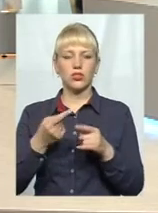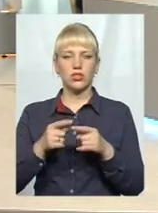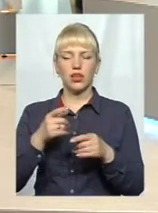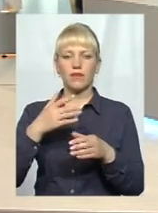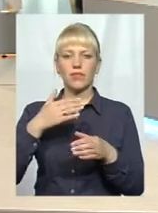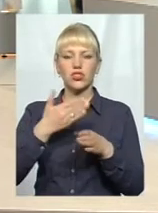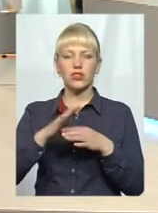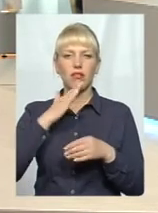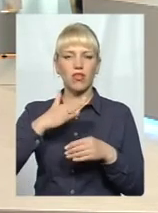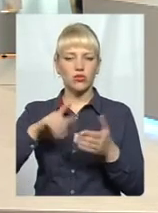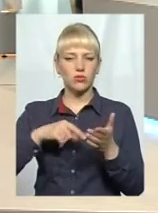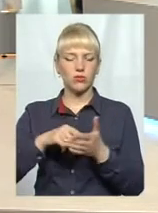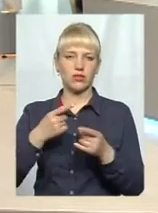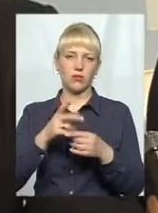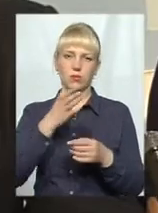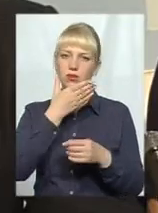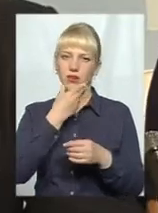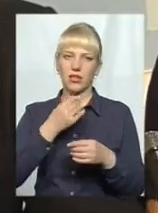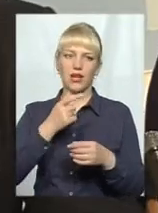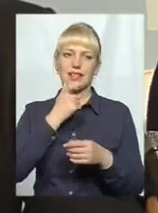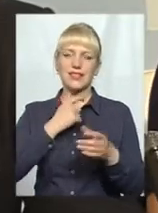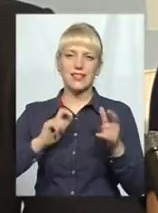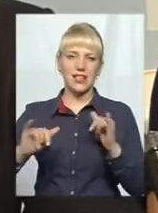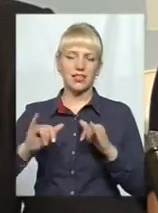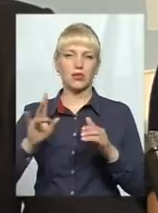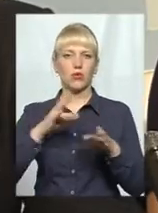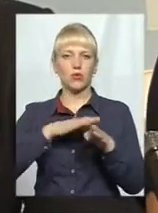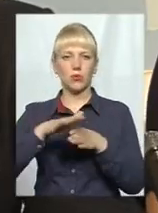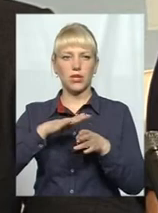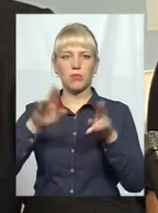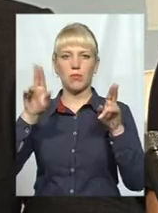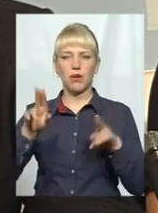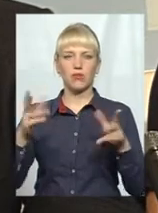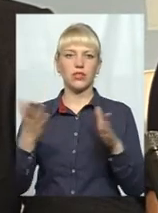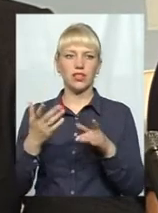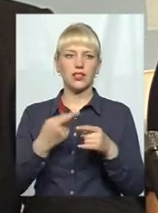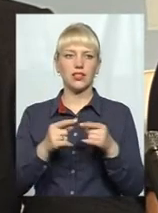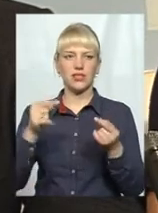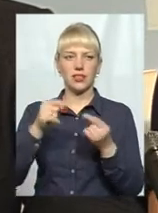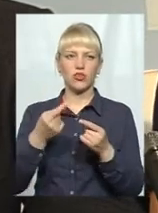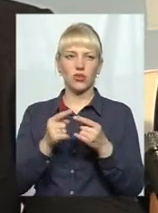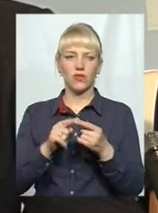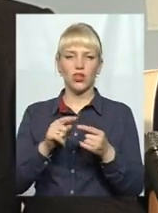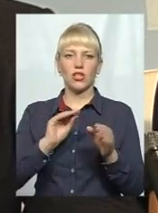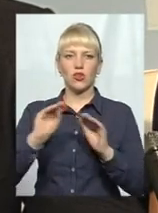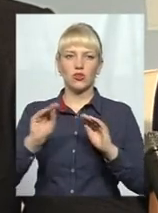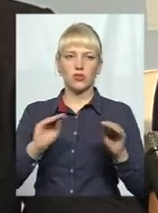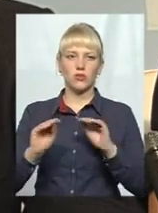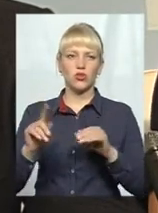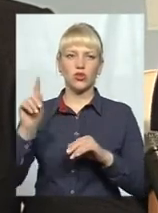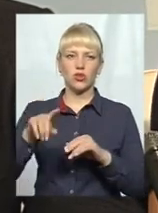бути на щось схожа, це має бути естетика, це має бути дотримання правил, згідно яких вони розміщуються. І, до речі,